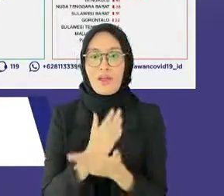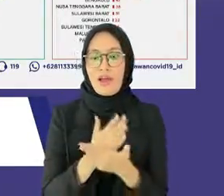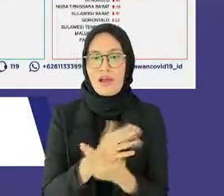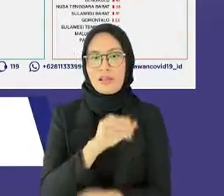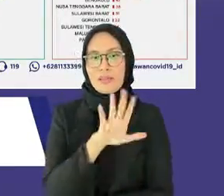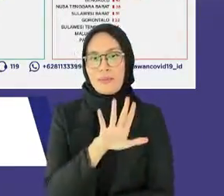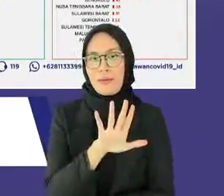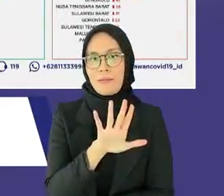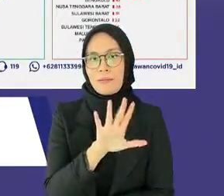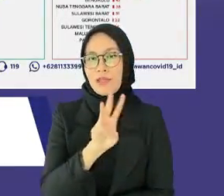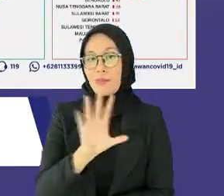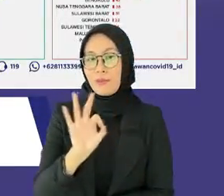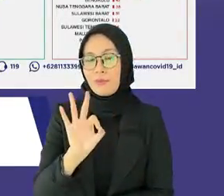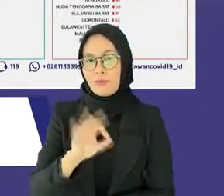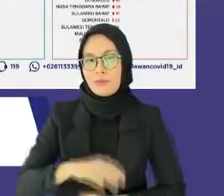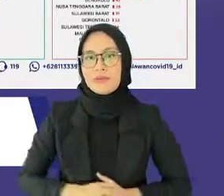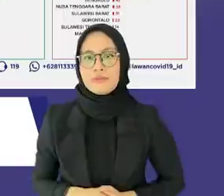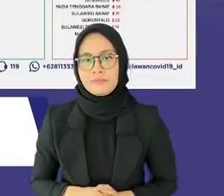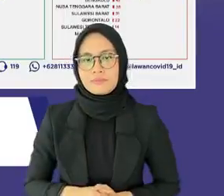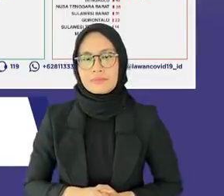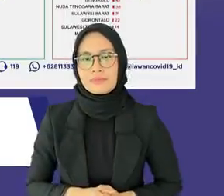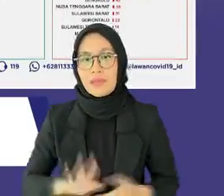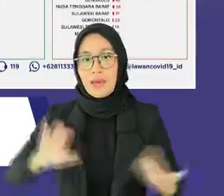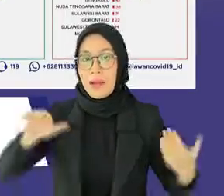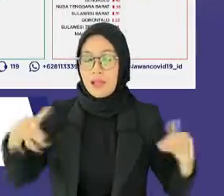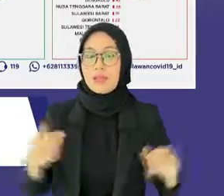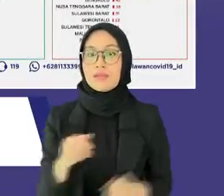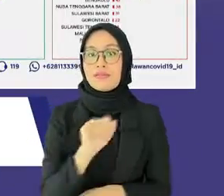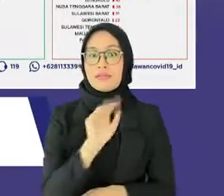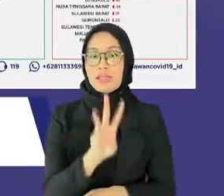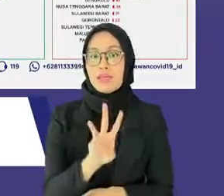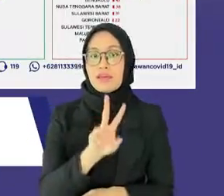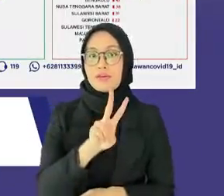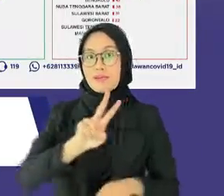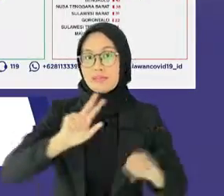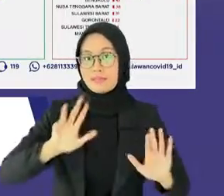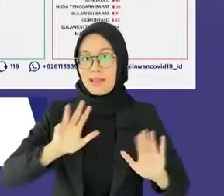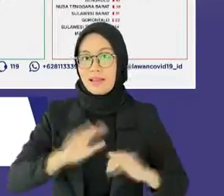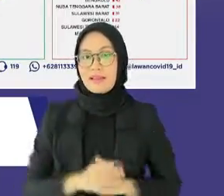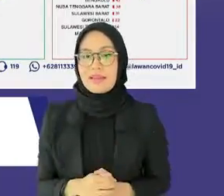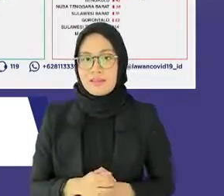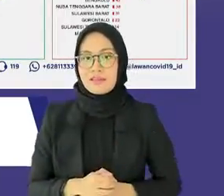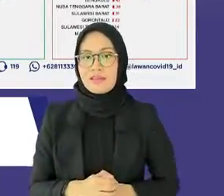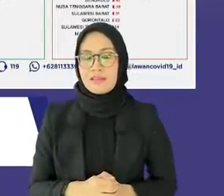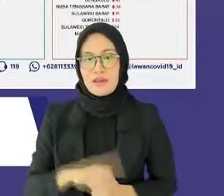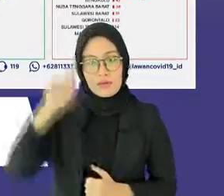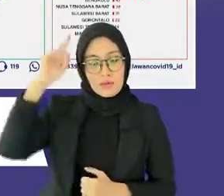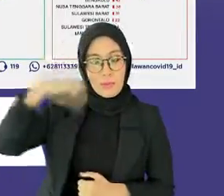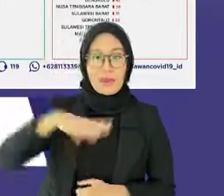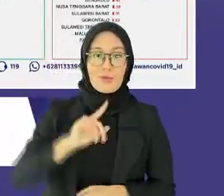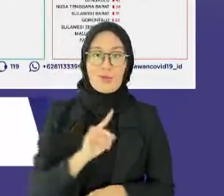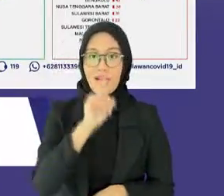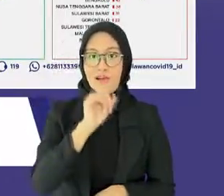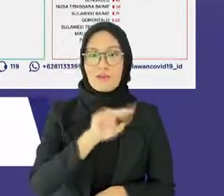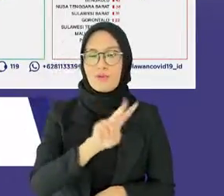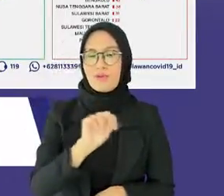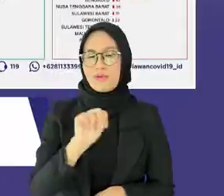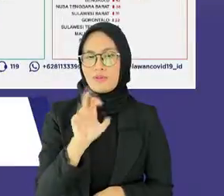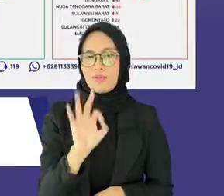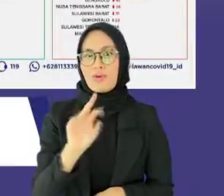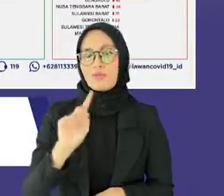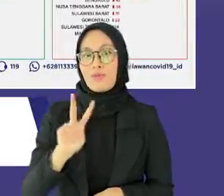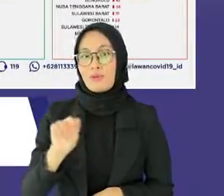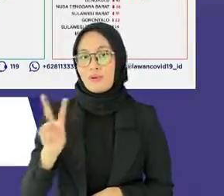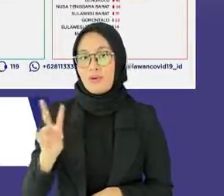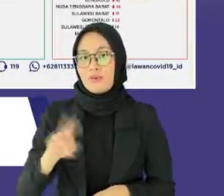530, Bali 329, Sumatera Utara 222,